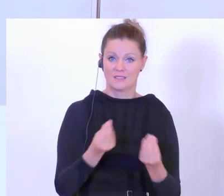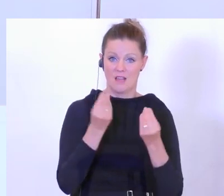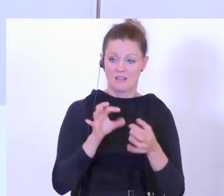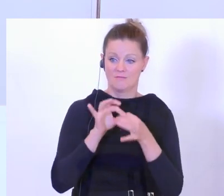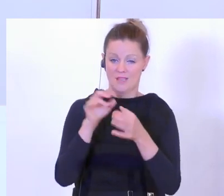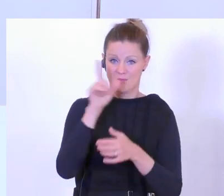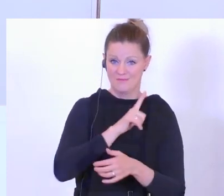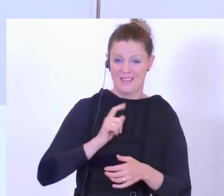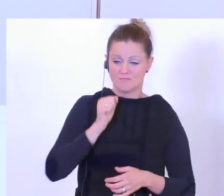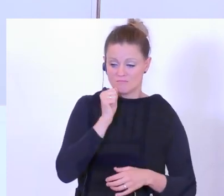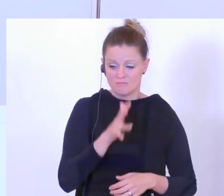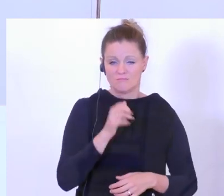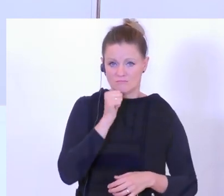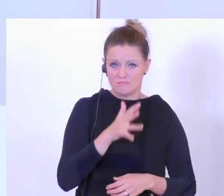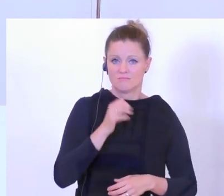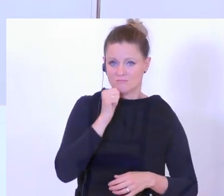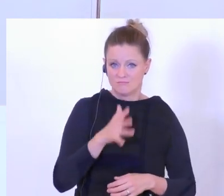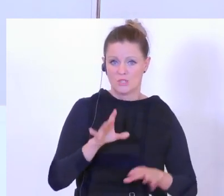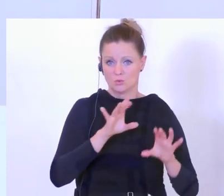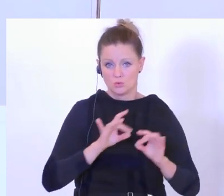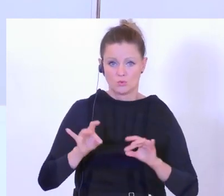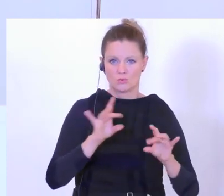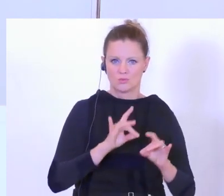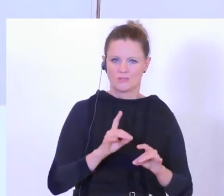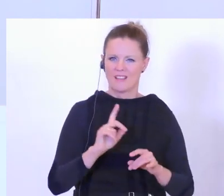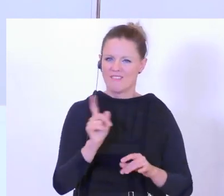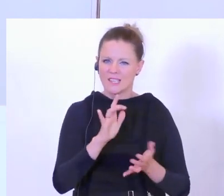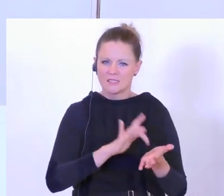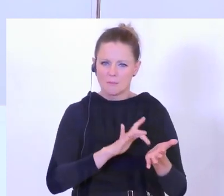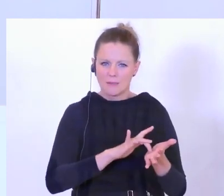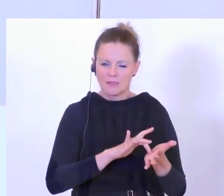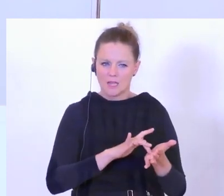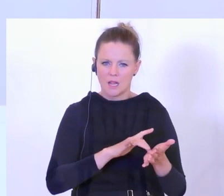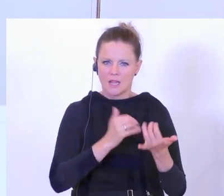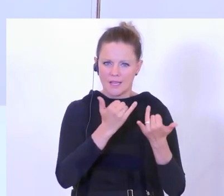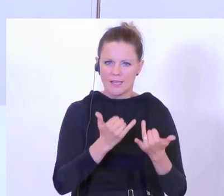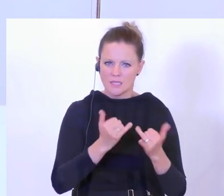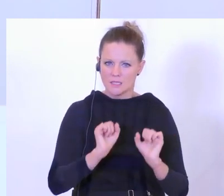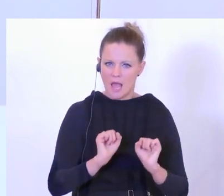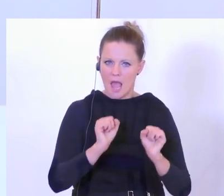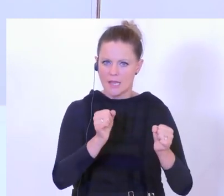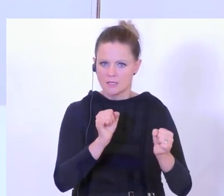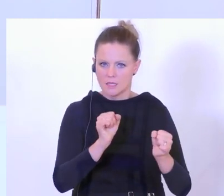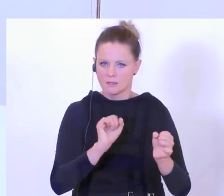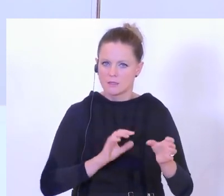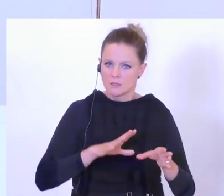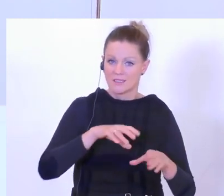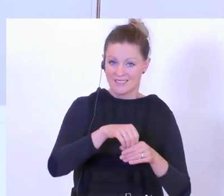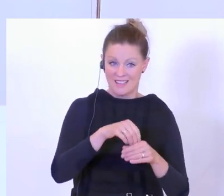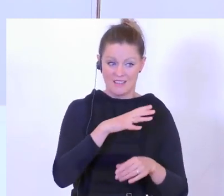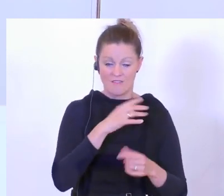Polizistin tagtäglich im Einsatz. Mit welchem Mittel gehe ich in den Einsatz, um eine